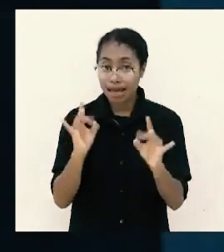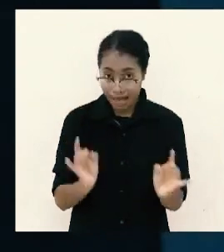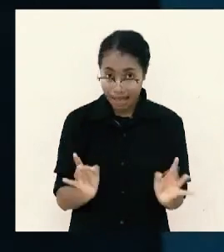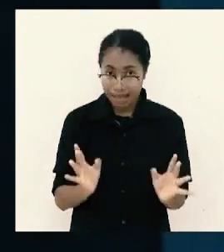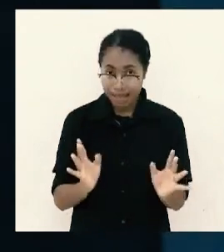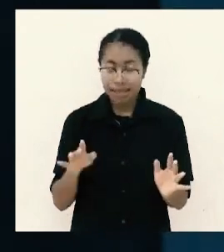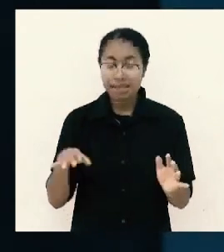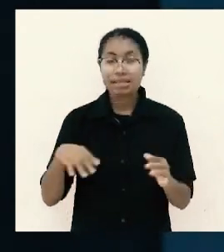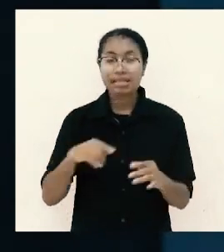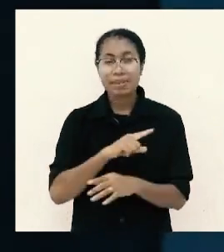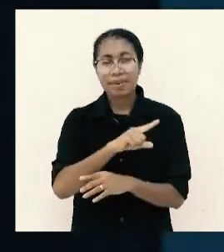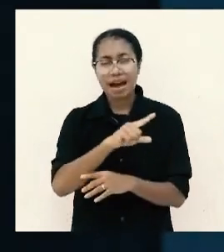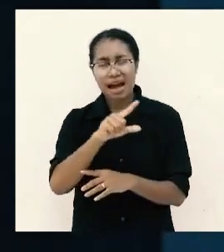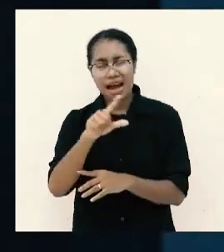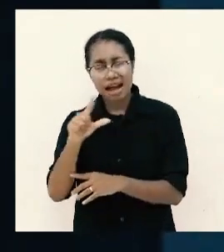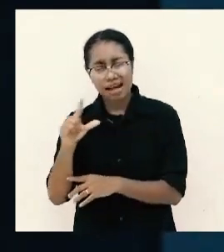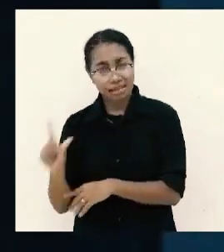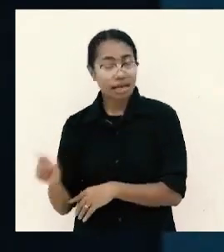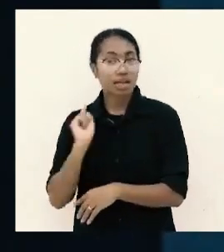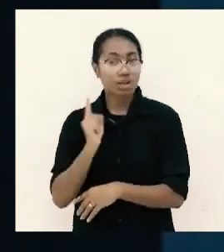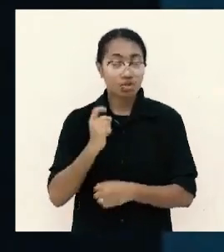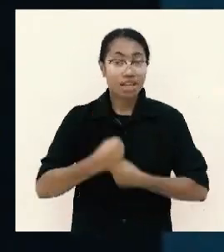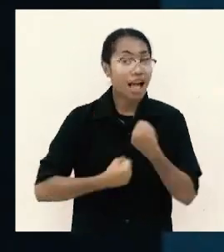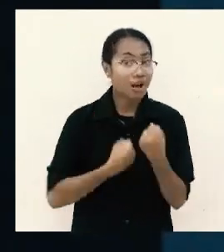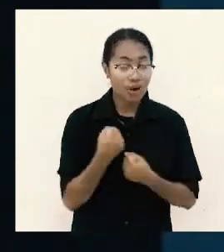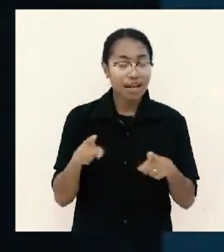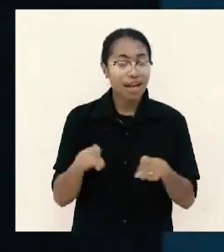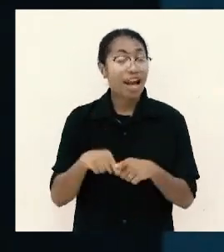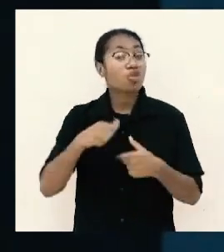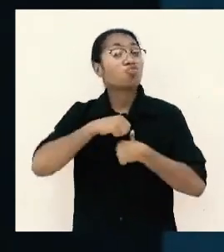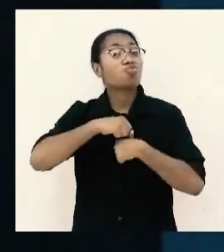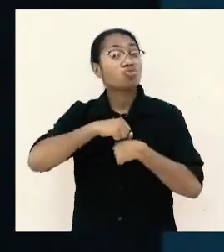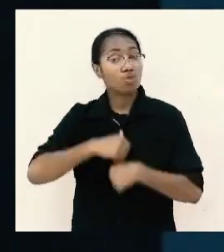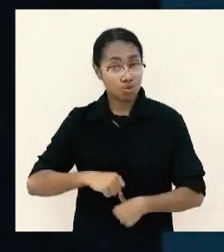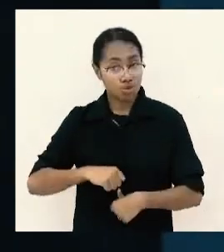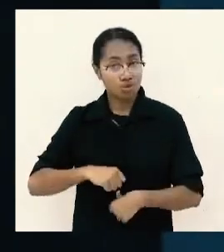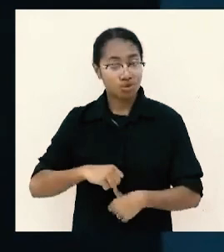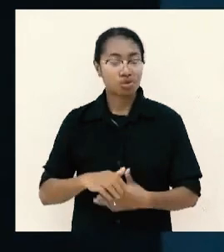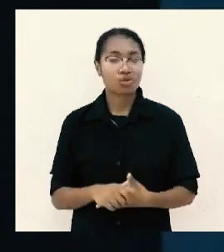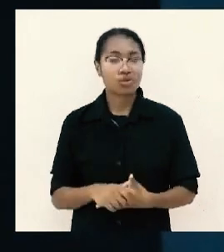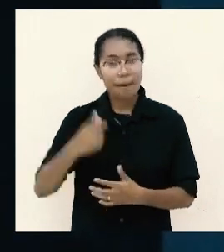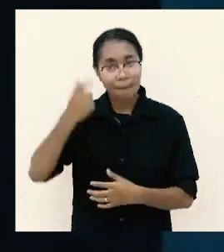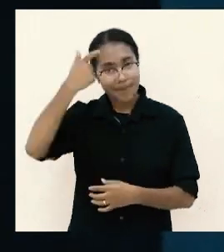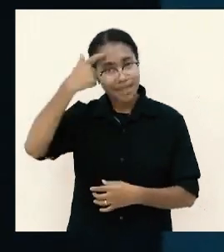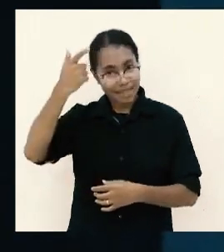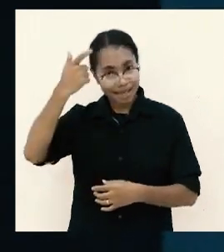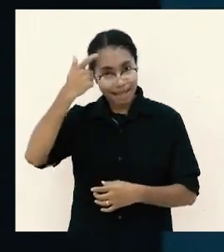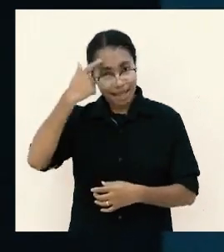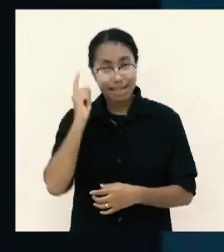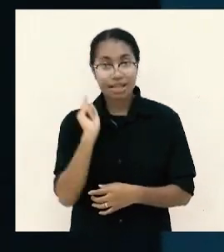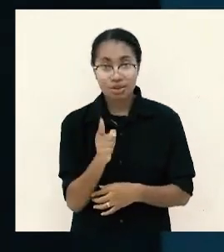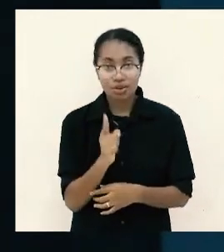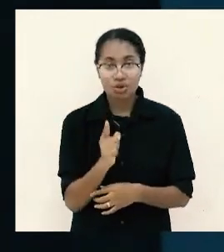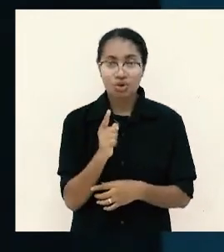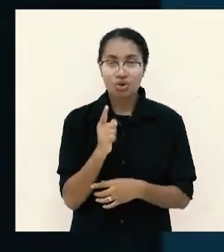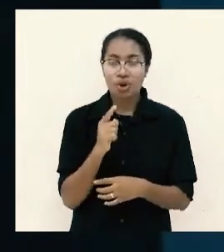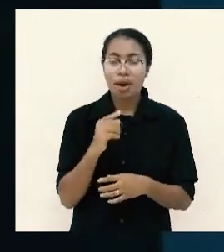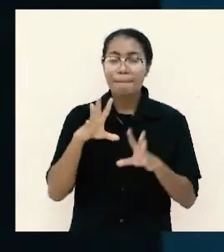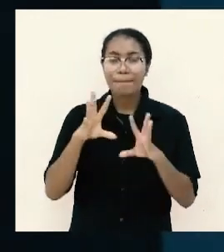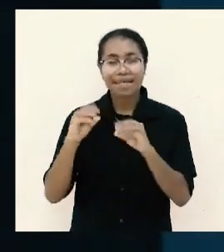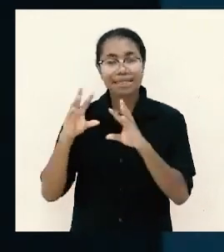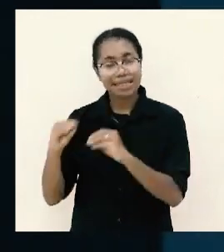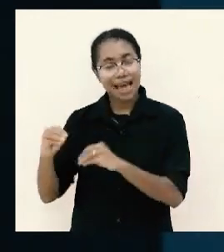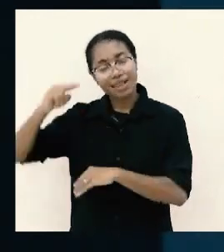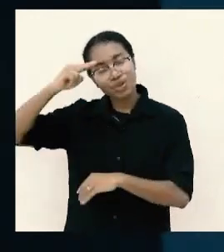sepanjang itu dilakukan dengan tulus hati pikirkanlah itu pasti pekerjaan